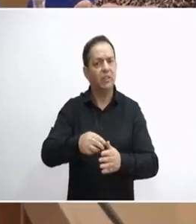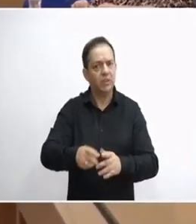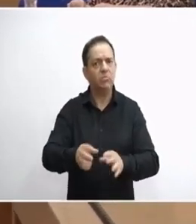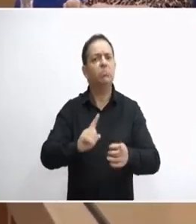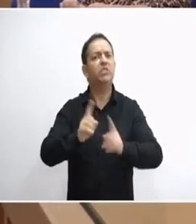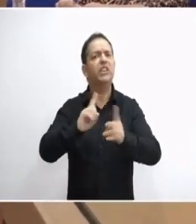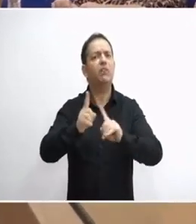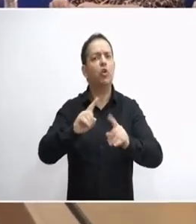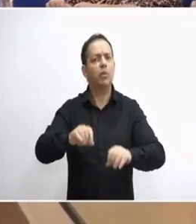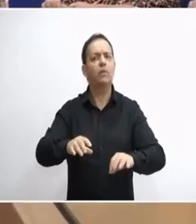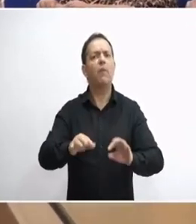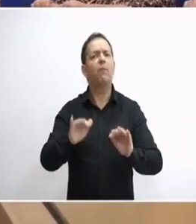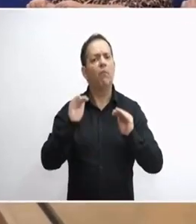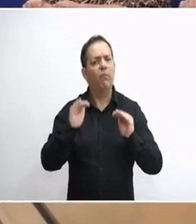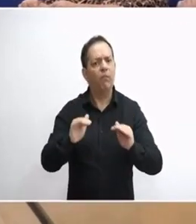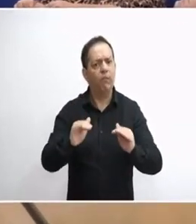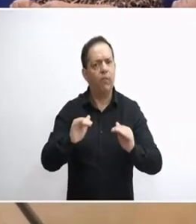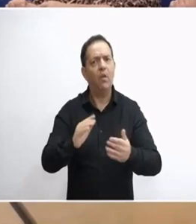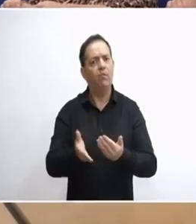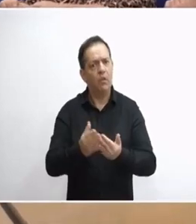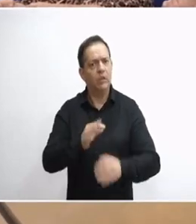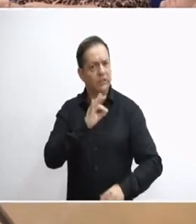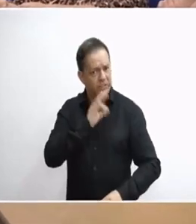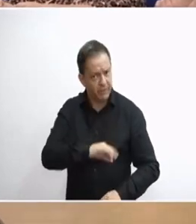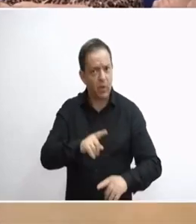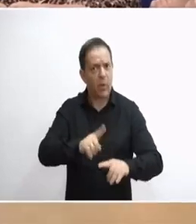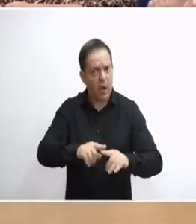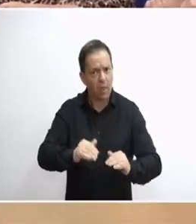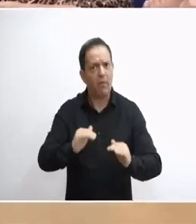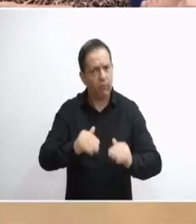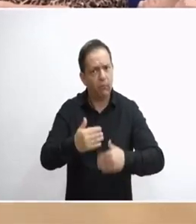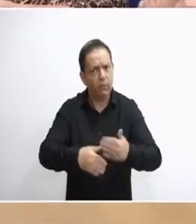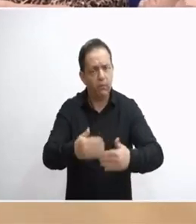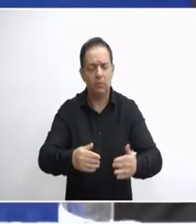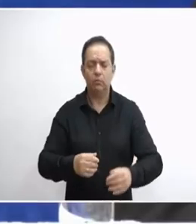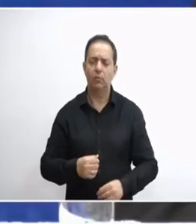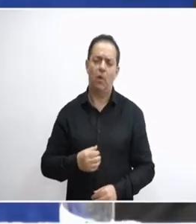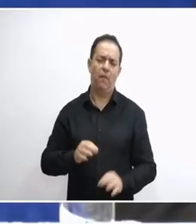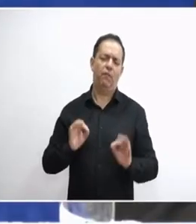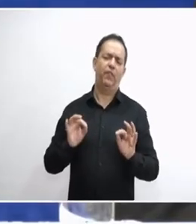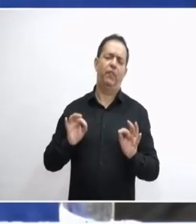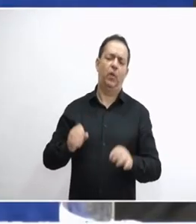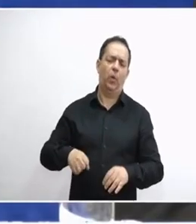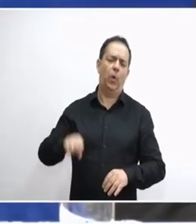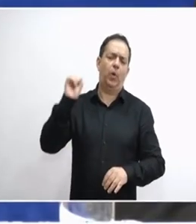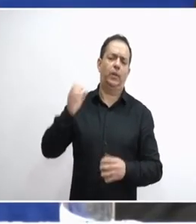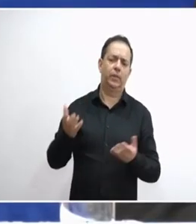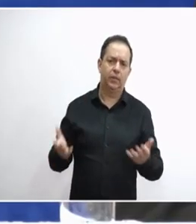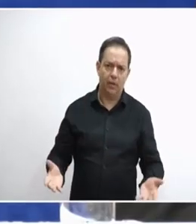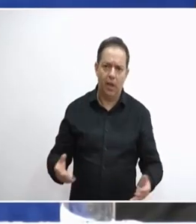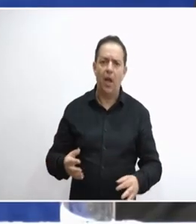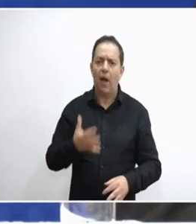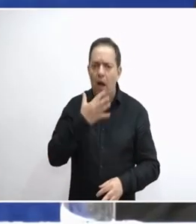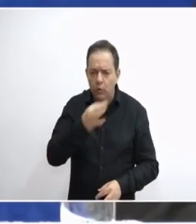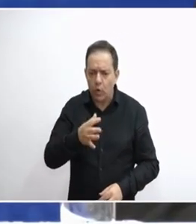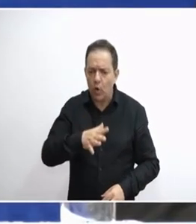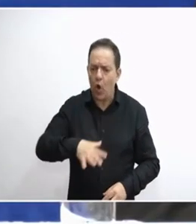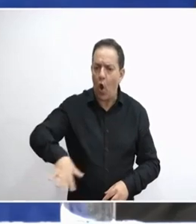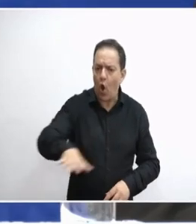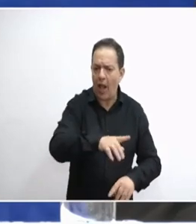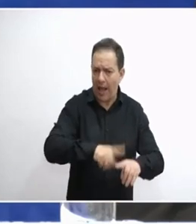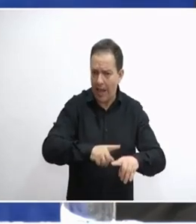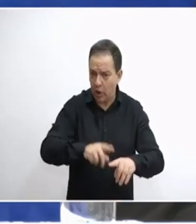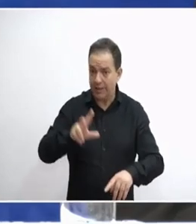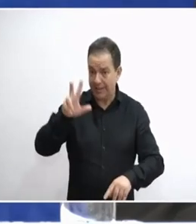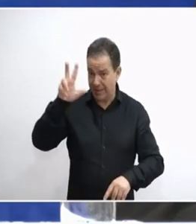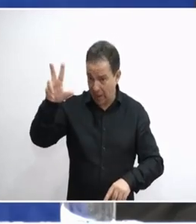συμφωνηθέντων προς όφελος της Ελλάδος? Όχι βέβαια. Και αυτός είναι ο λόγος που η Ελλήνως Συνέλευση θα ελέγξει